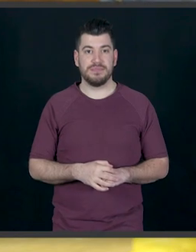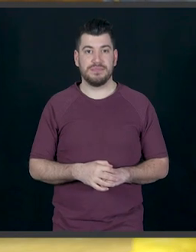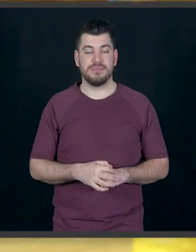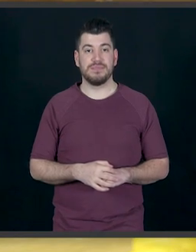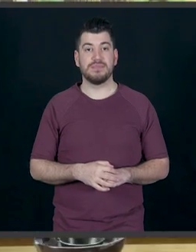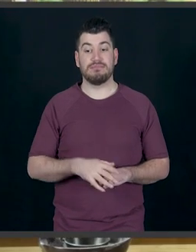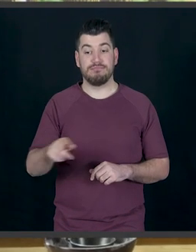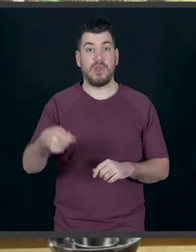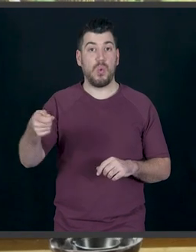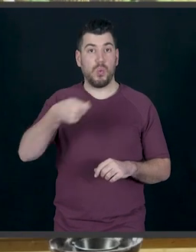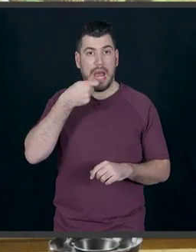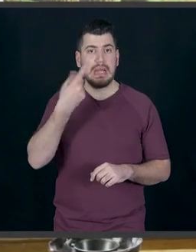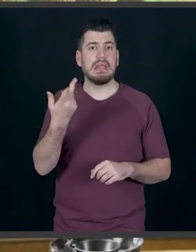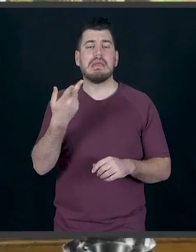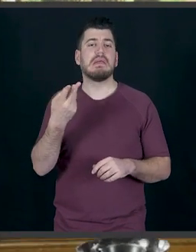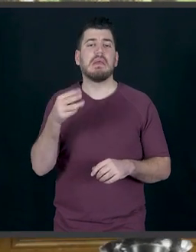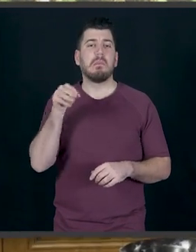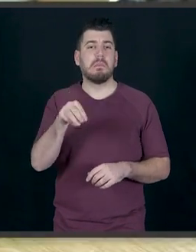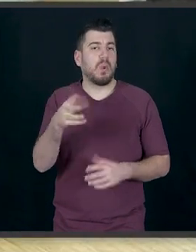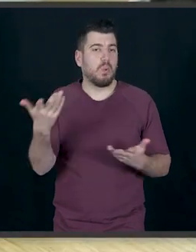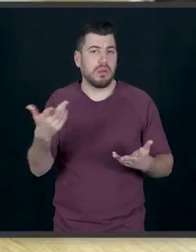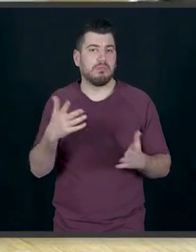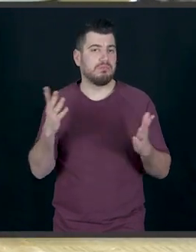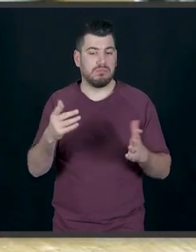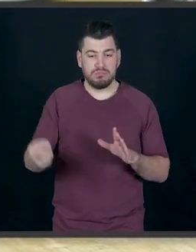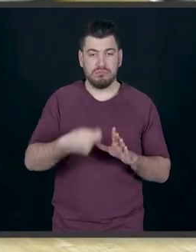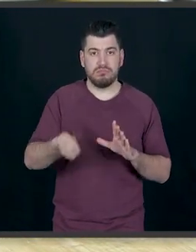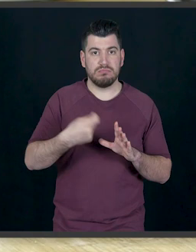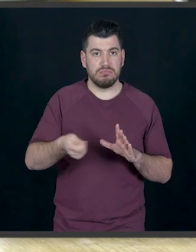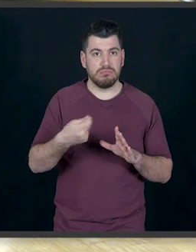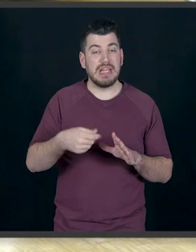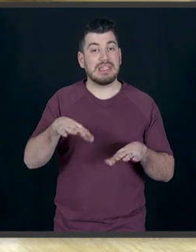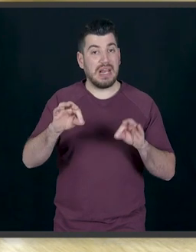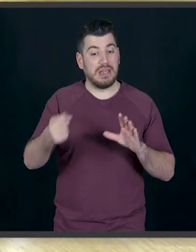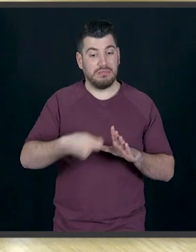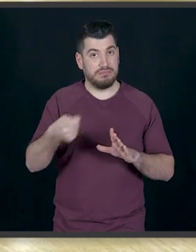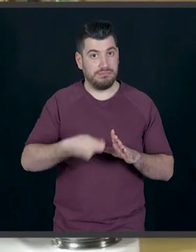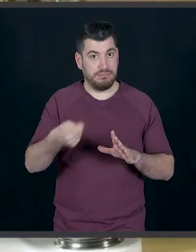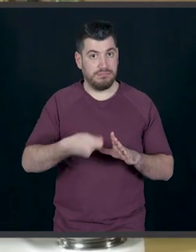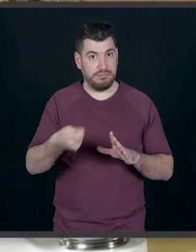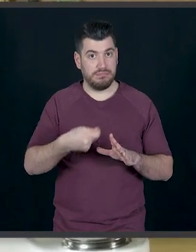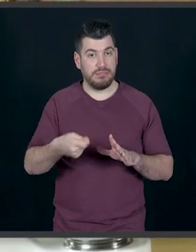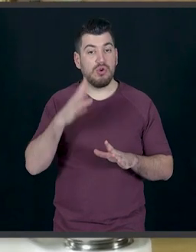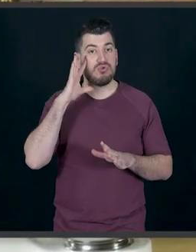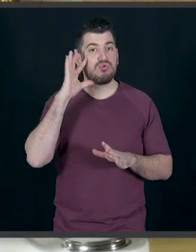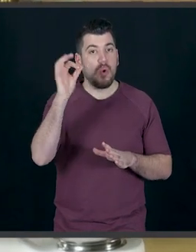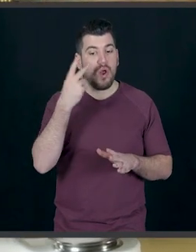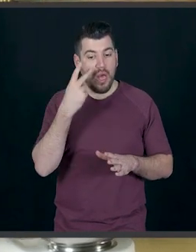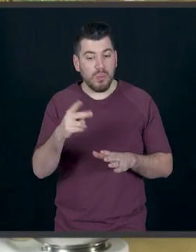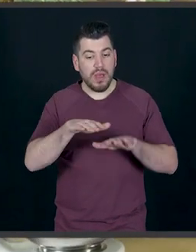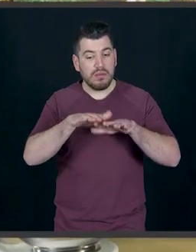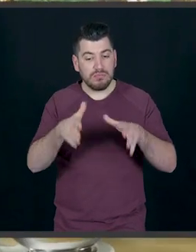Πάω ένα κουτάλι ή ένα πιρούνι, δεν έχει σημασία, και θα ανακατέψω στην αρχή με το πιρούνι. Μέχρι που να